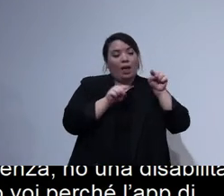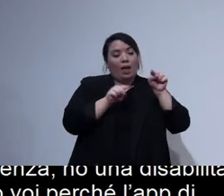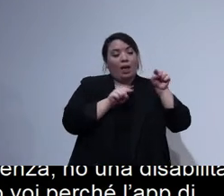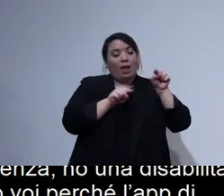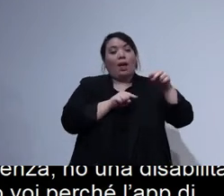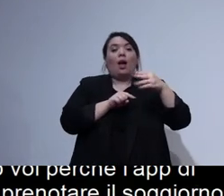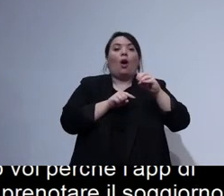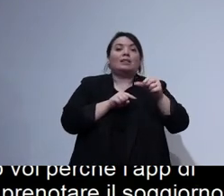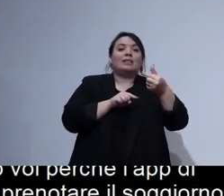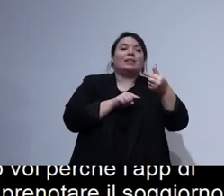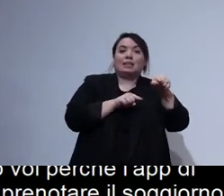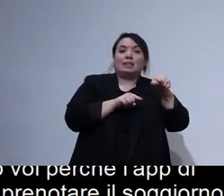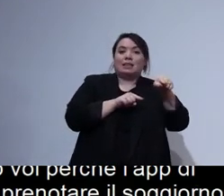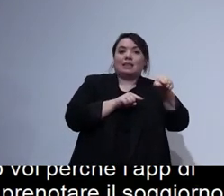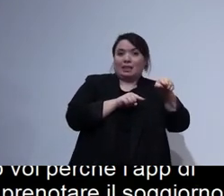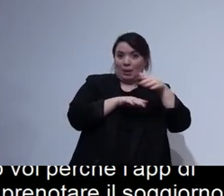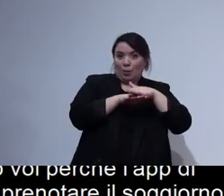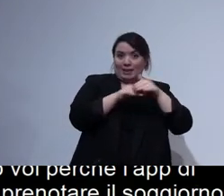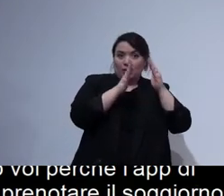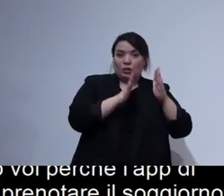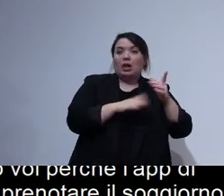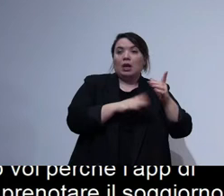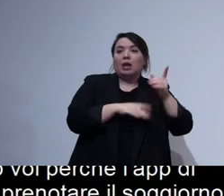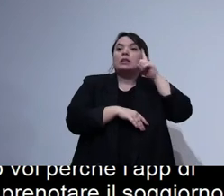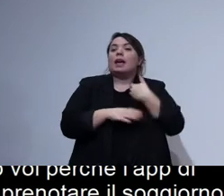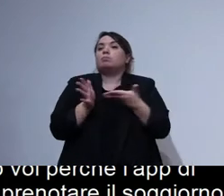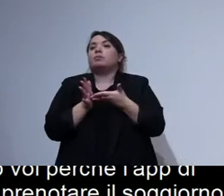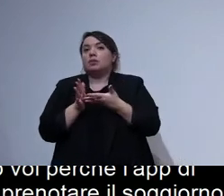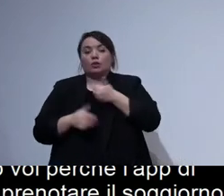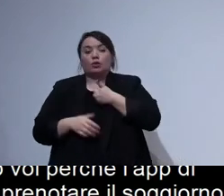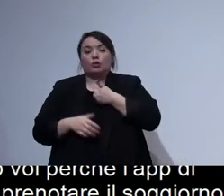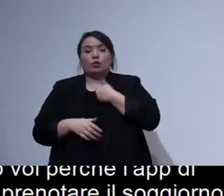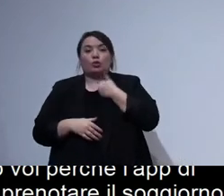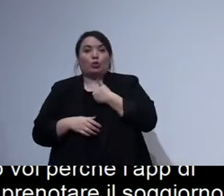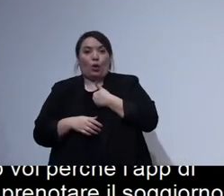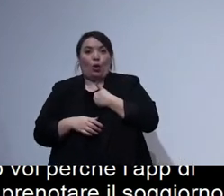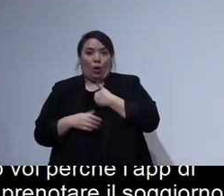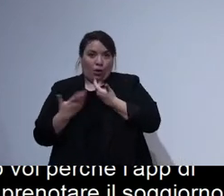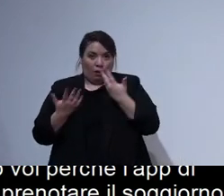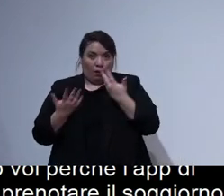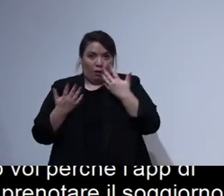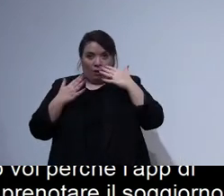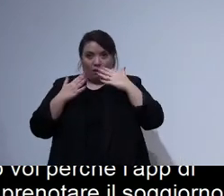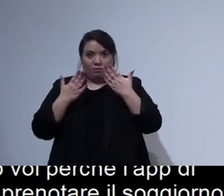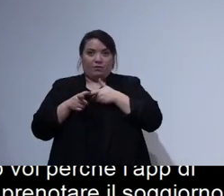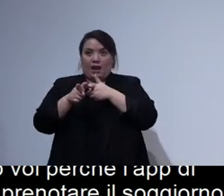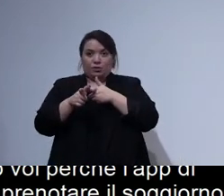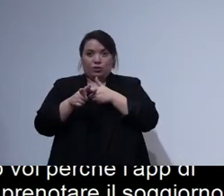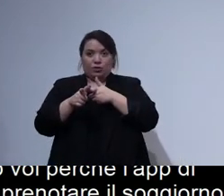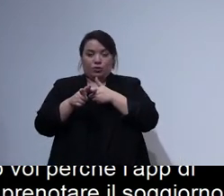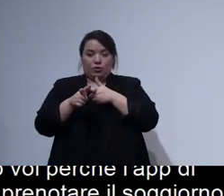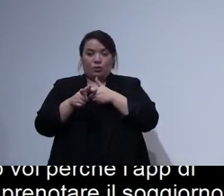ecco magari nella mia difficoltà se dovessi viaggiare da solo individuare diciamo l'ultimo miglio